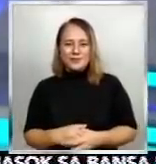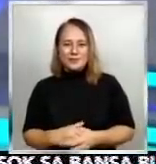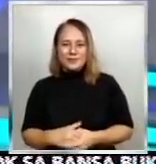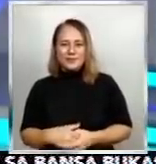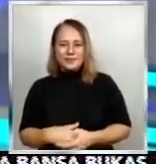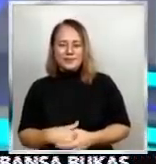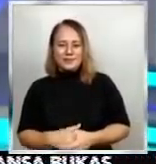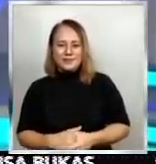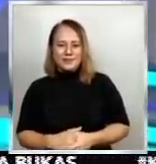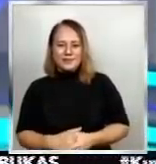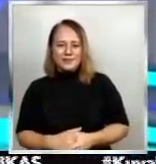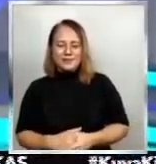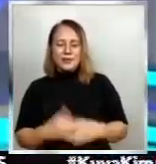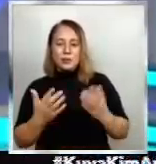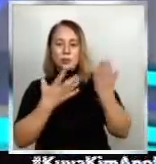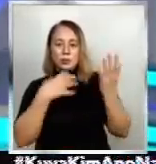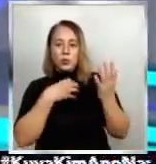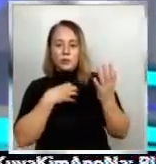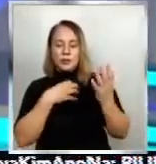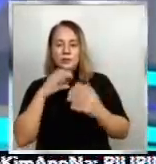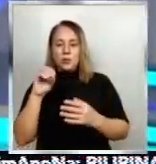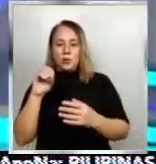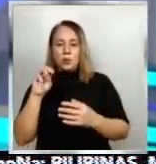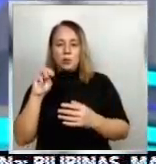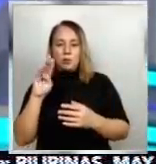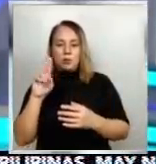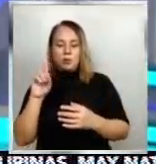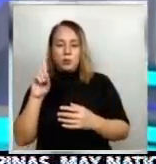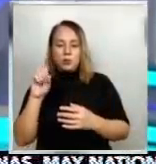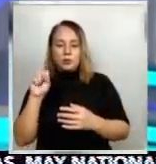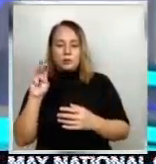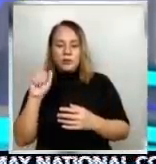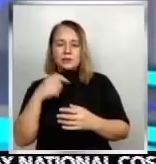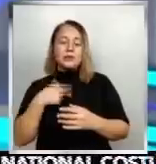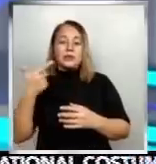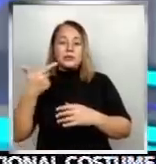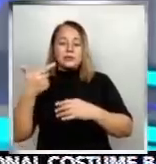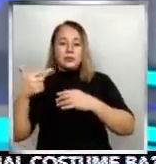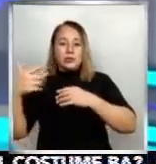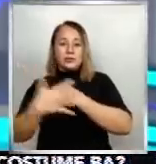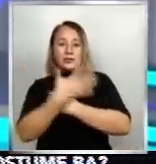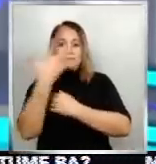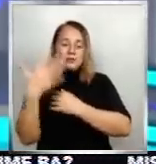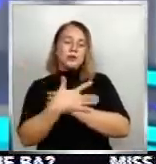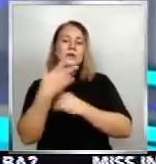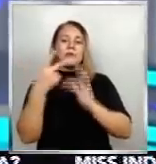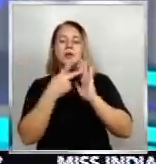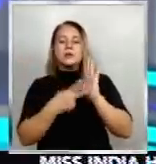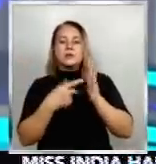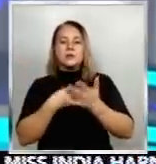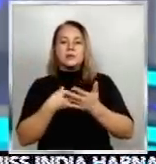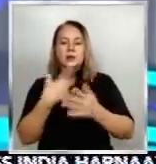Naghae ng reklamo sa Ombudsman ang ilang taga-General Santo City laban sa polisya sa pagpapabakuna